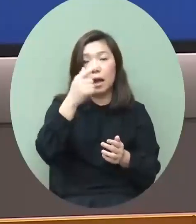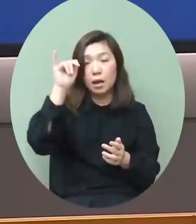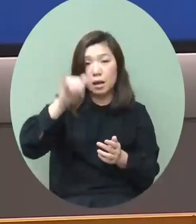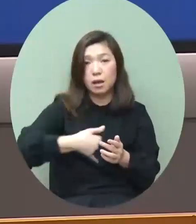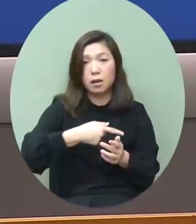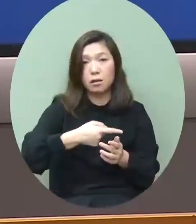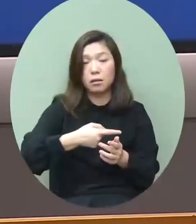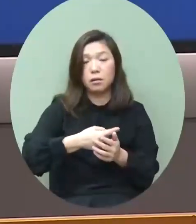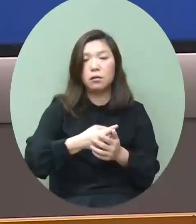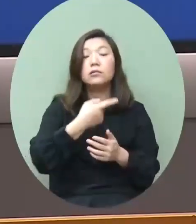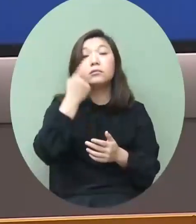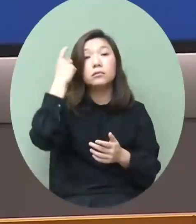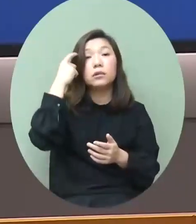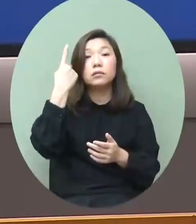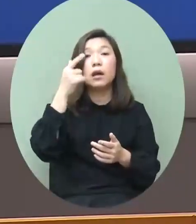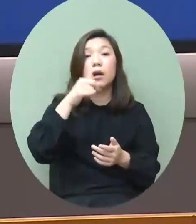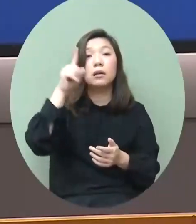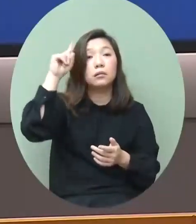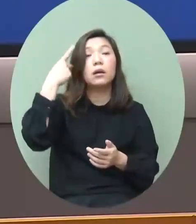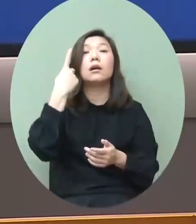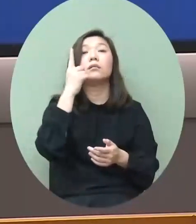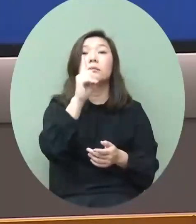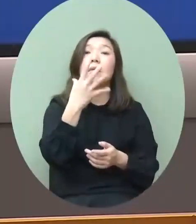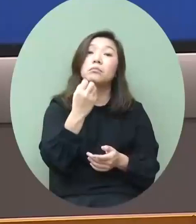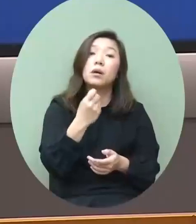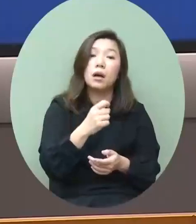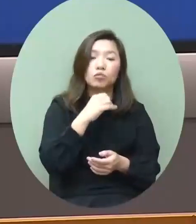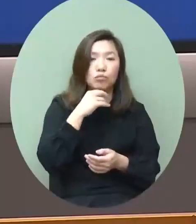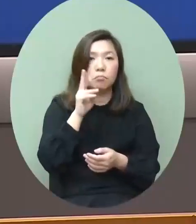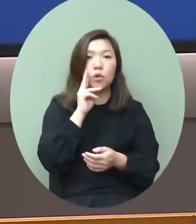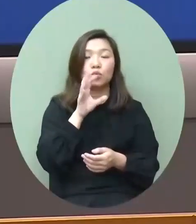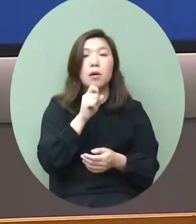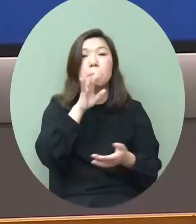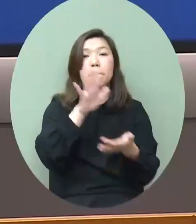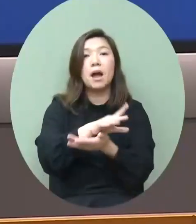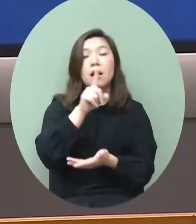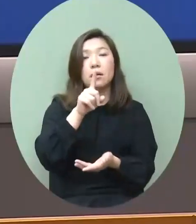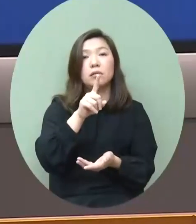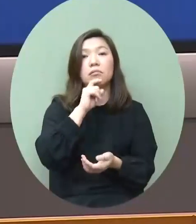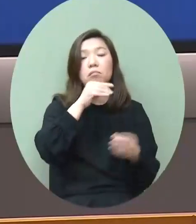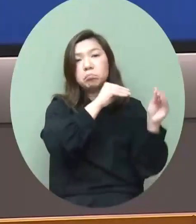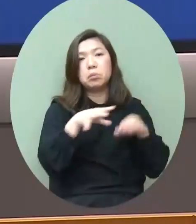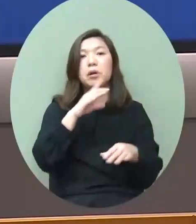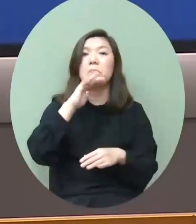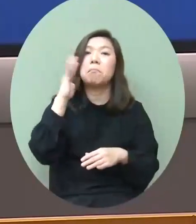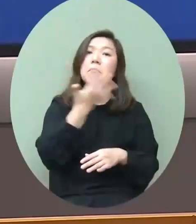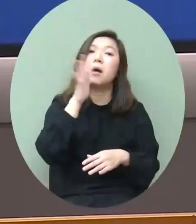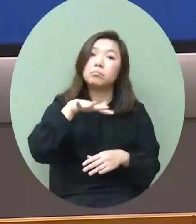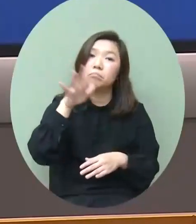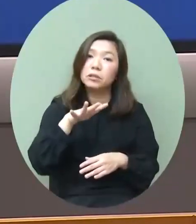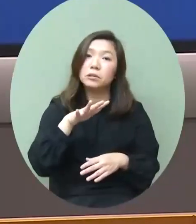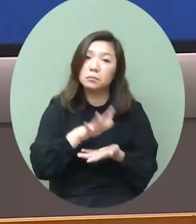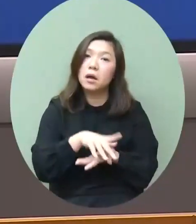大家都知道單程證應該是每日150如果用完就一年移入了55,000人